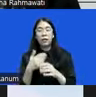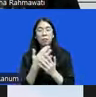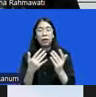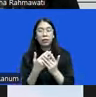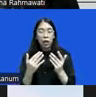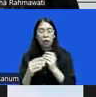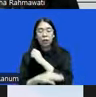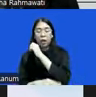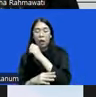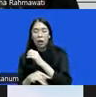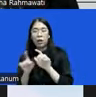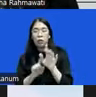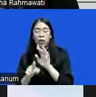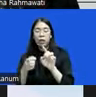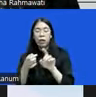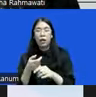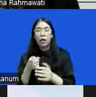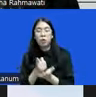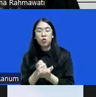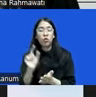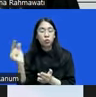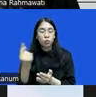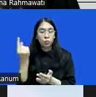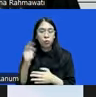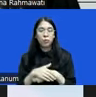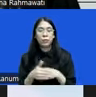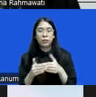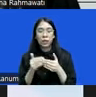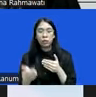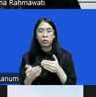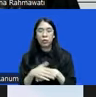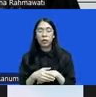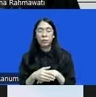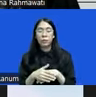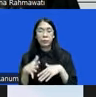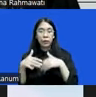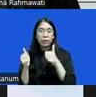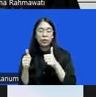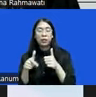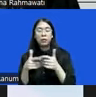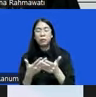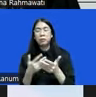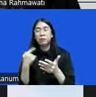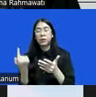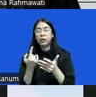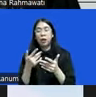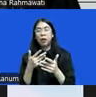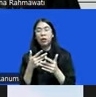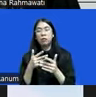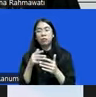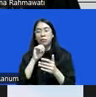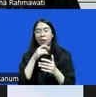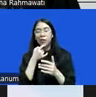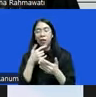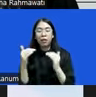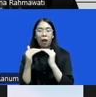yang diwakilkan oleh penutut umum lalu kemudian outputnya seolah-olah kita ketika bicara keadilan maka hanya